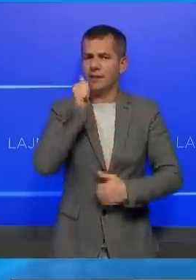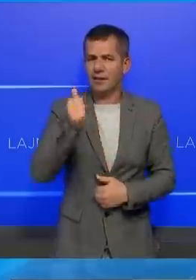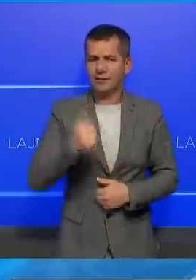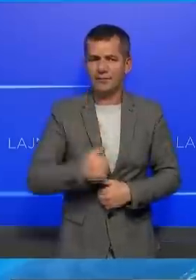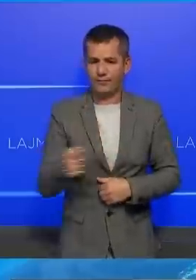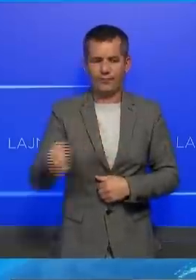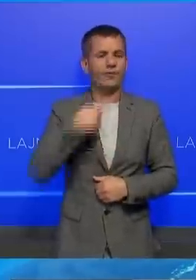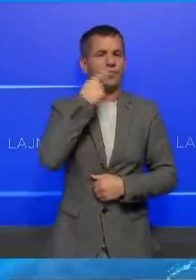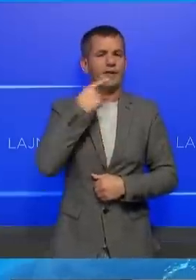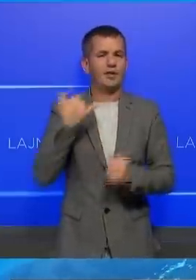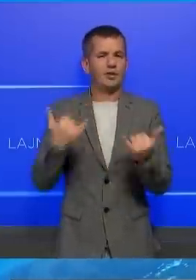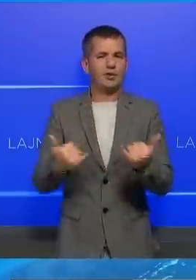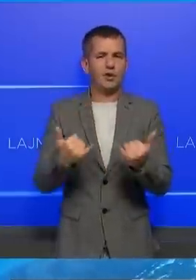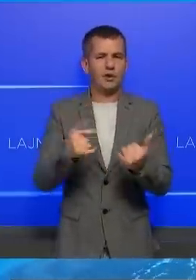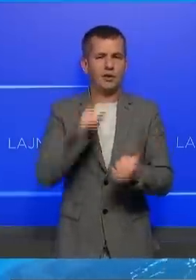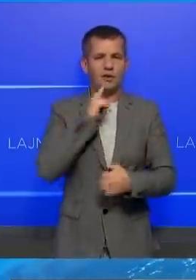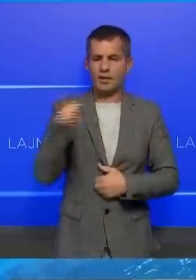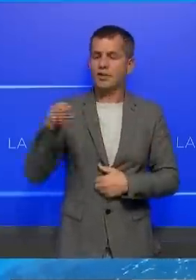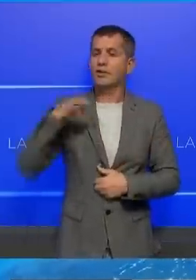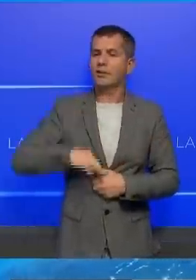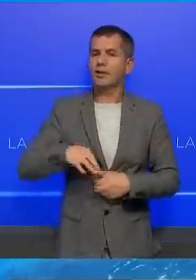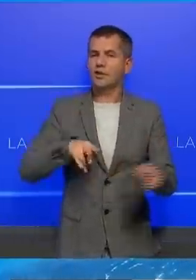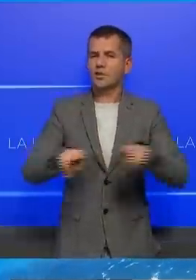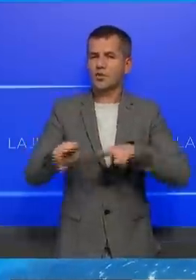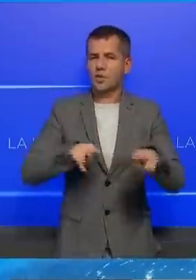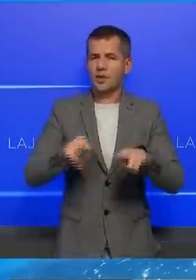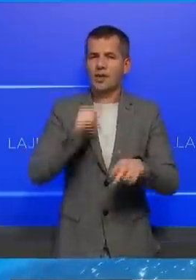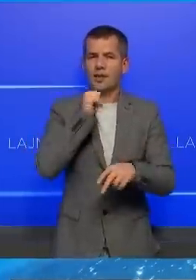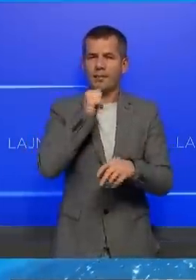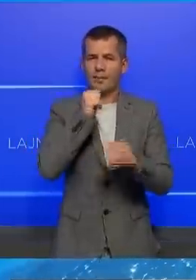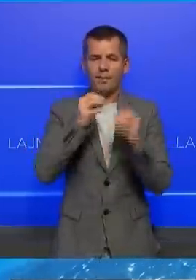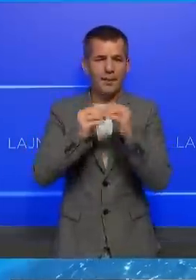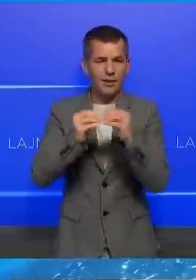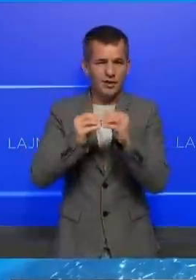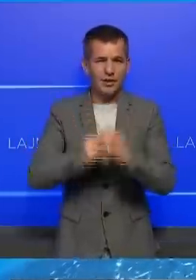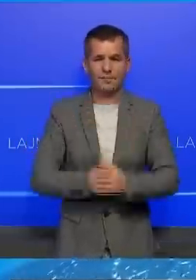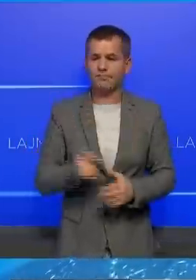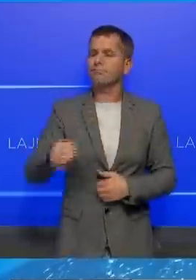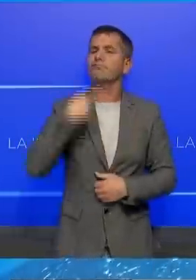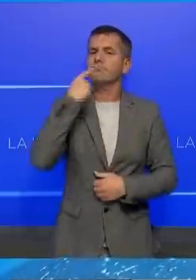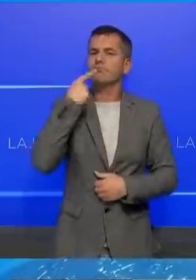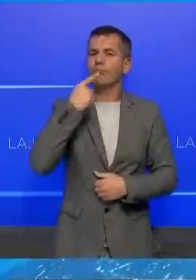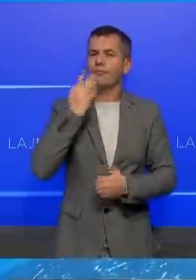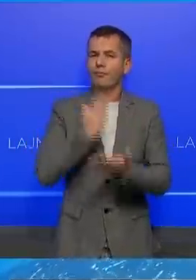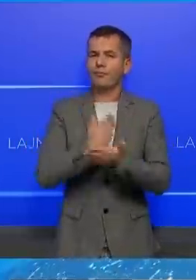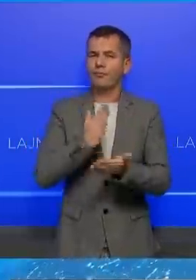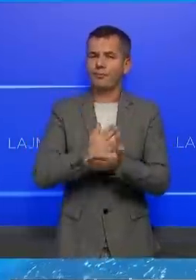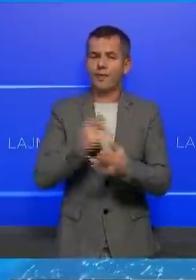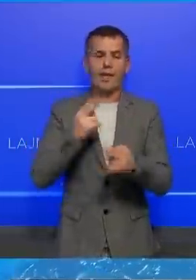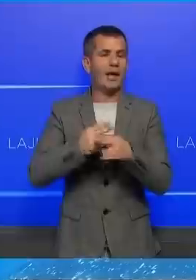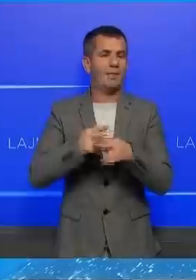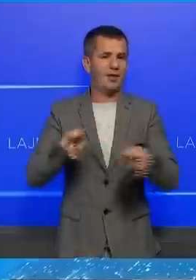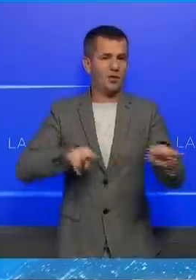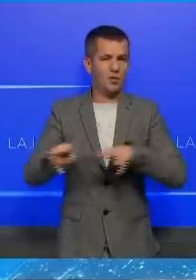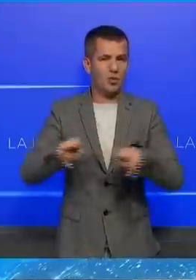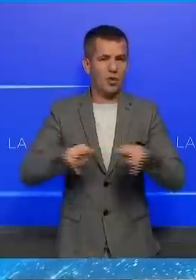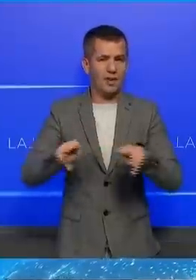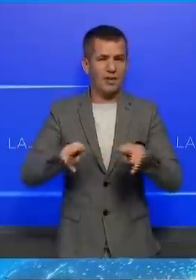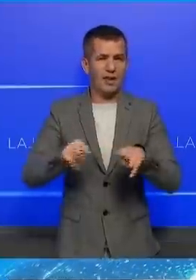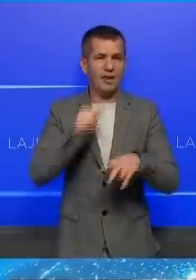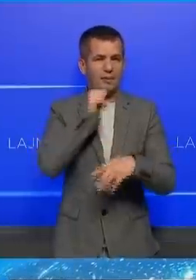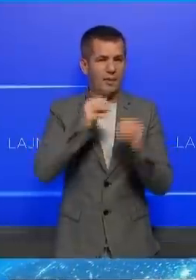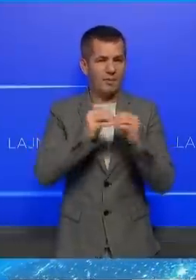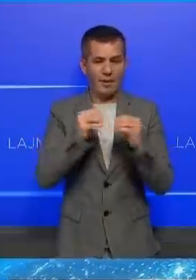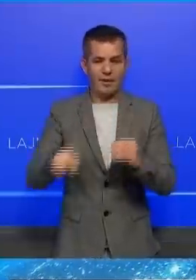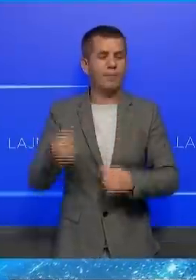ka dhekleruar sërë sulmuar nga djali prokurorit Ibrahim Berisha. A i ka thënë se disa erë ka përmëndu remrin e prokurorit të themelorës në